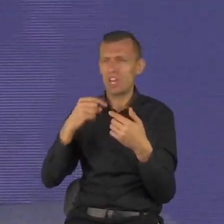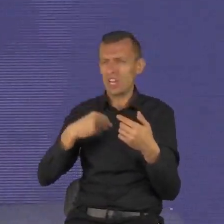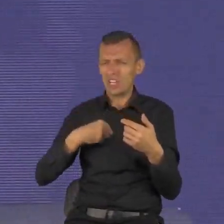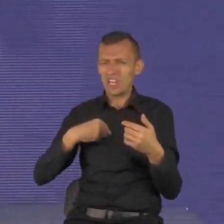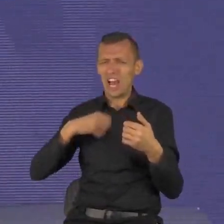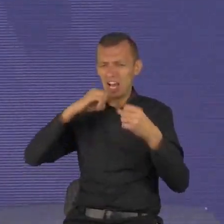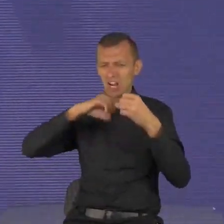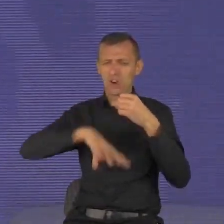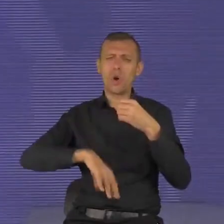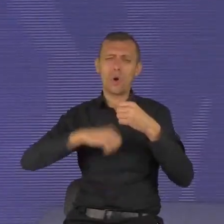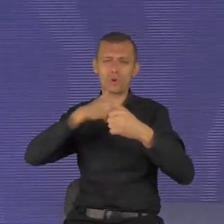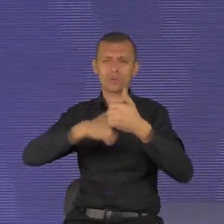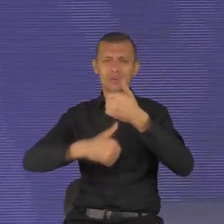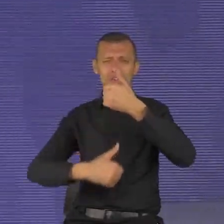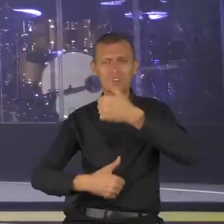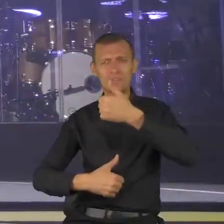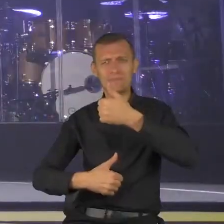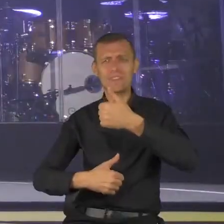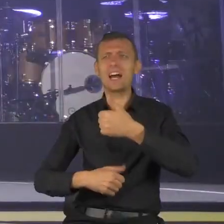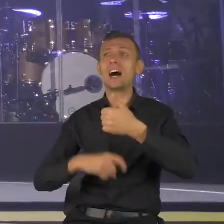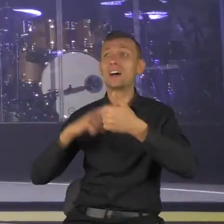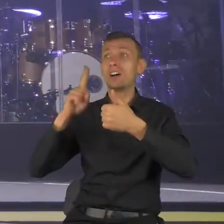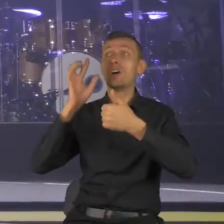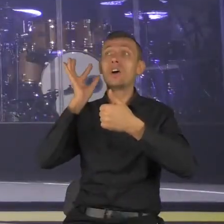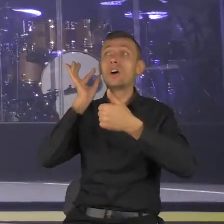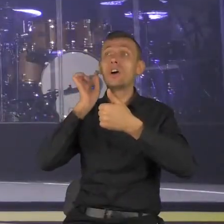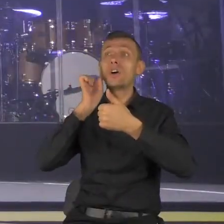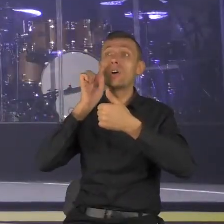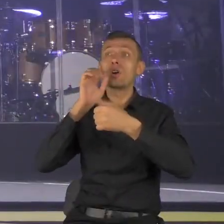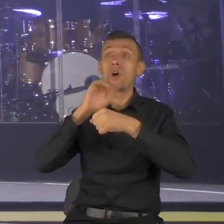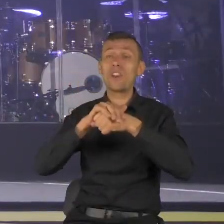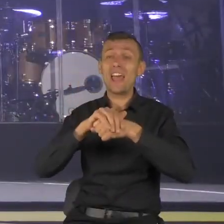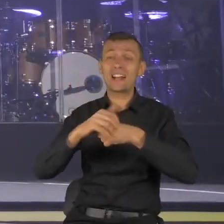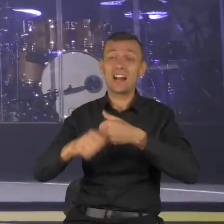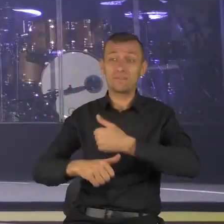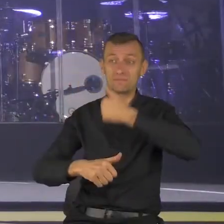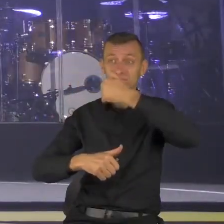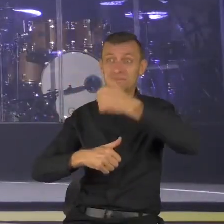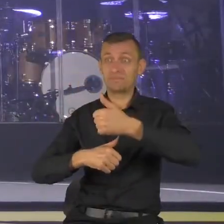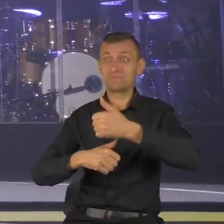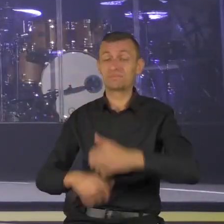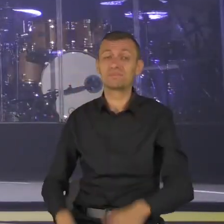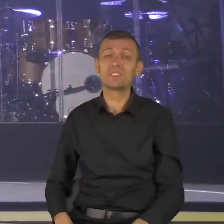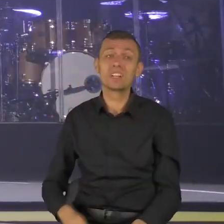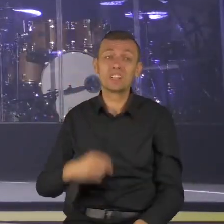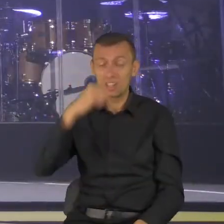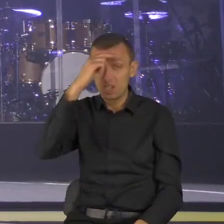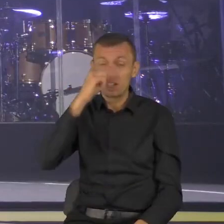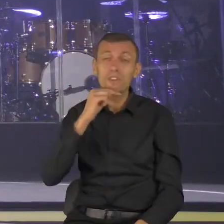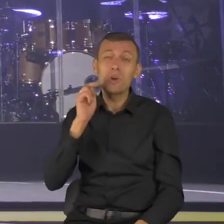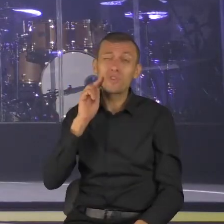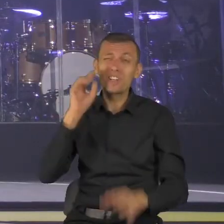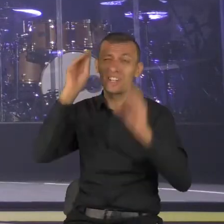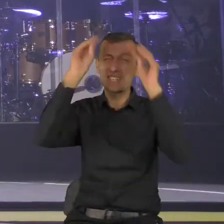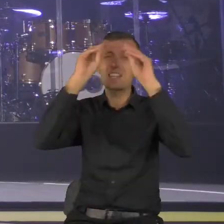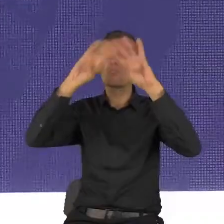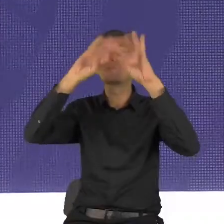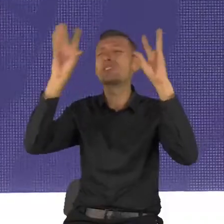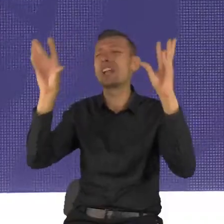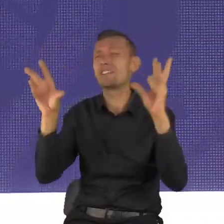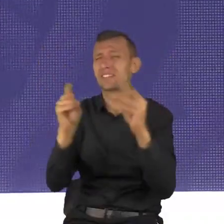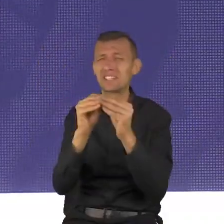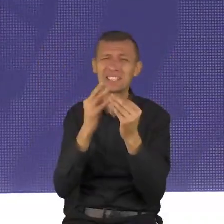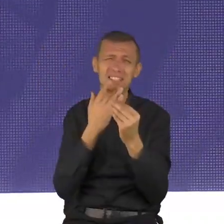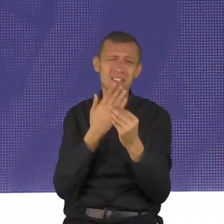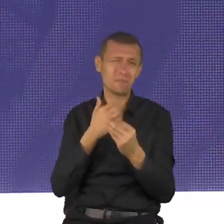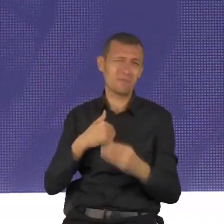rodzice, mówili to nauczyciele, a kiedyś jak pojechałem z tym kolegą sprzedać makulaturę